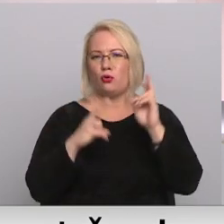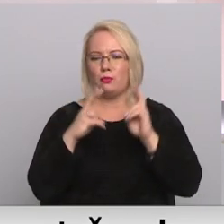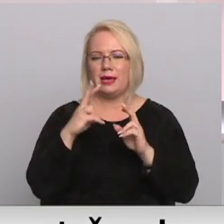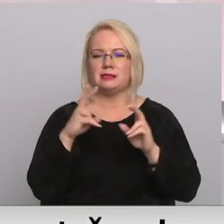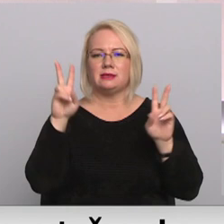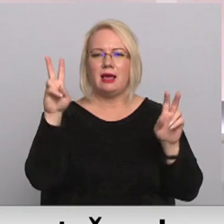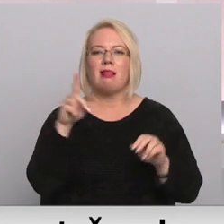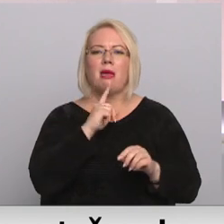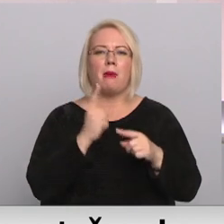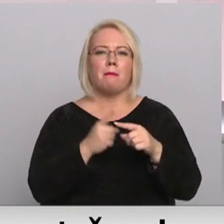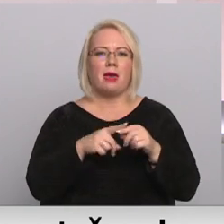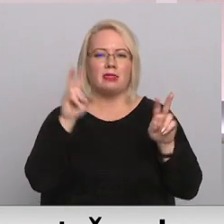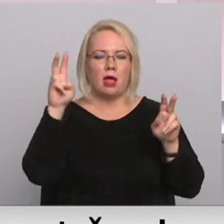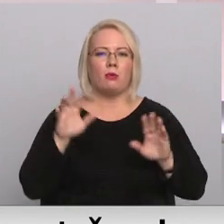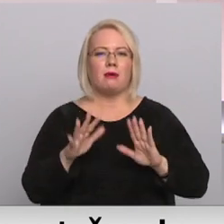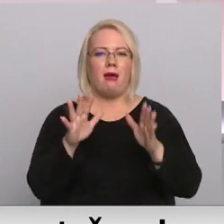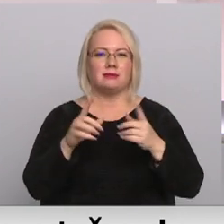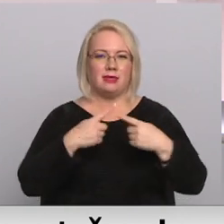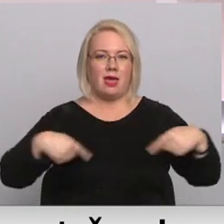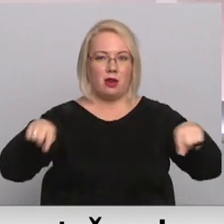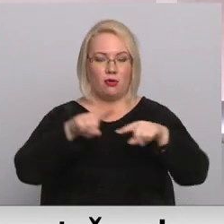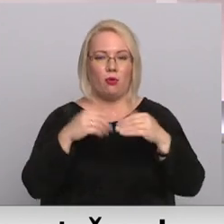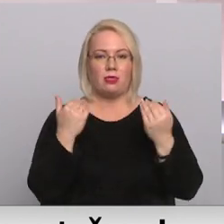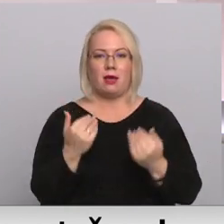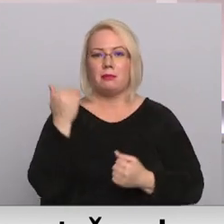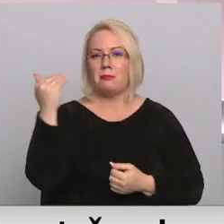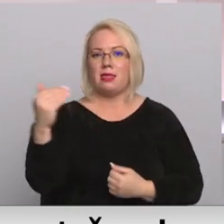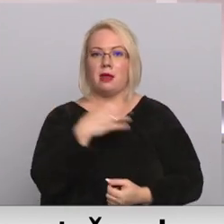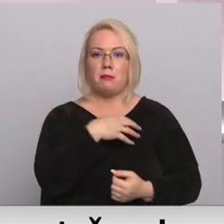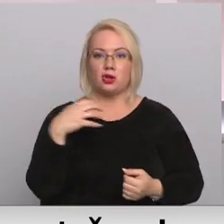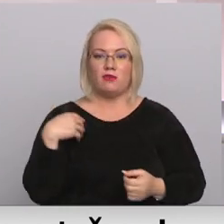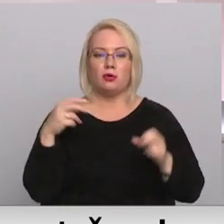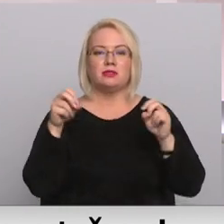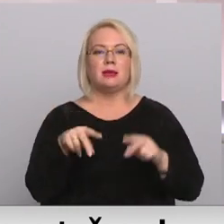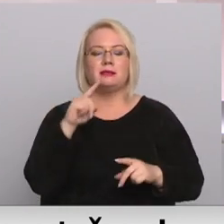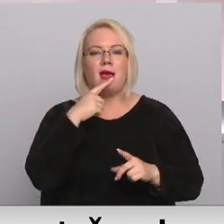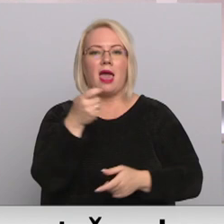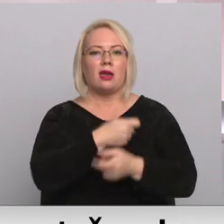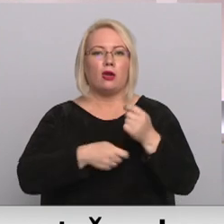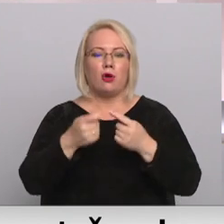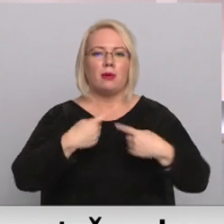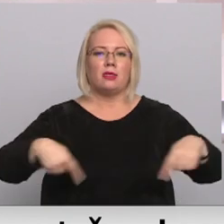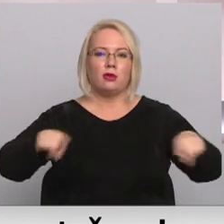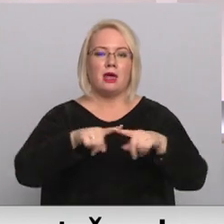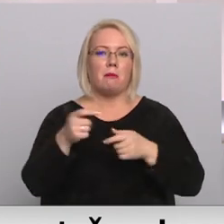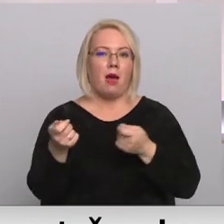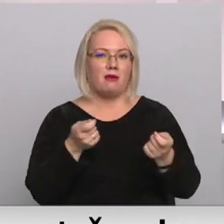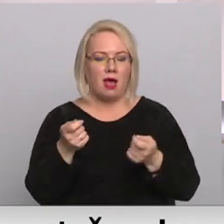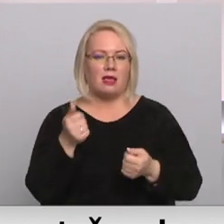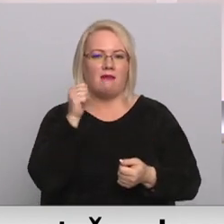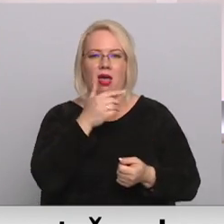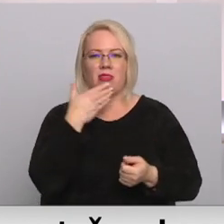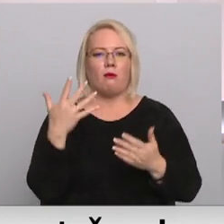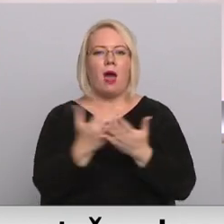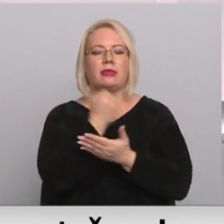metalurks krāsnes ceha teritorijai, kas tagad pieder pašvaldībai un speciālās ekonomiskās zonas pārvaldei, pagaidām nav rases